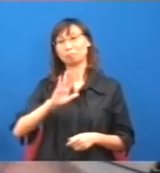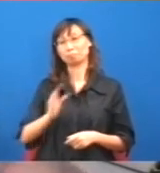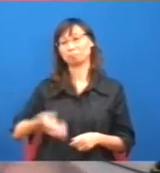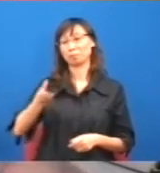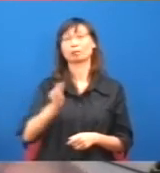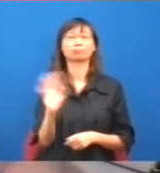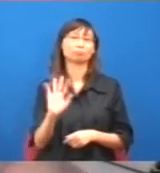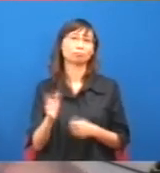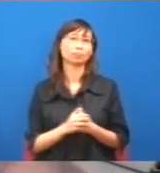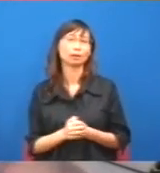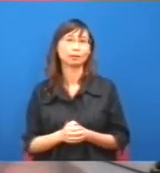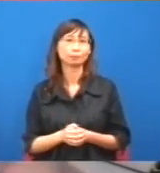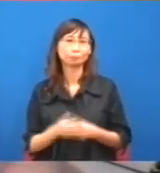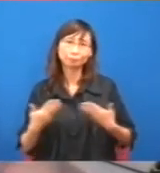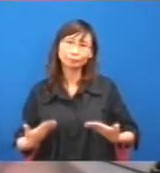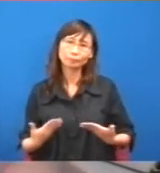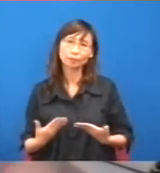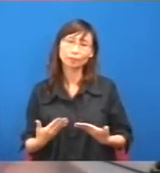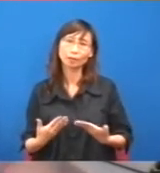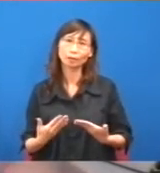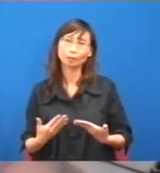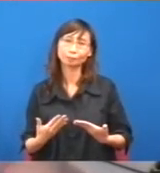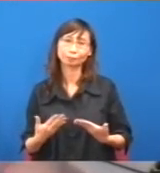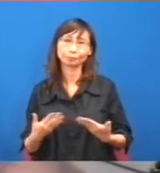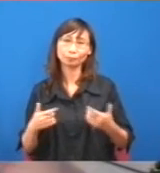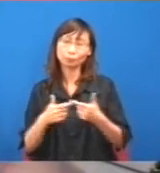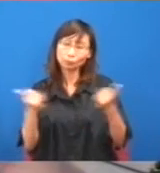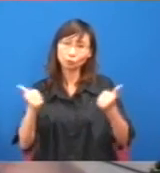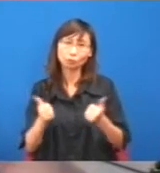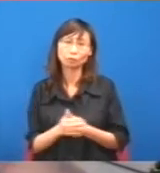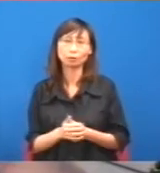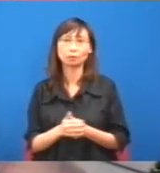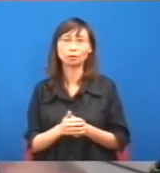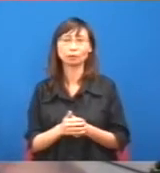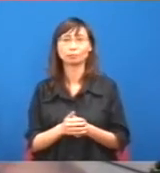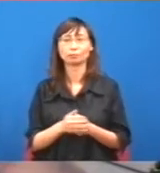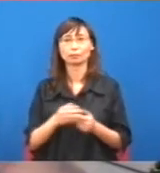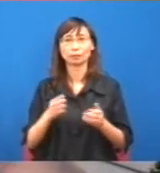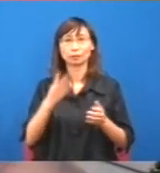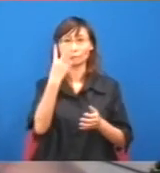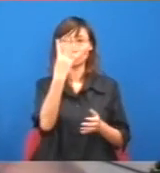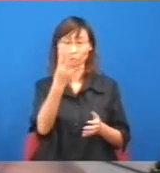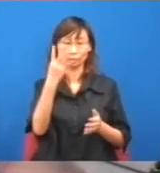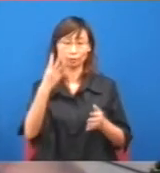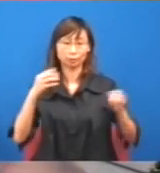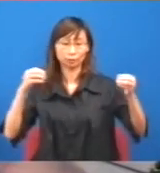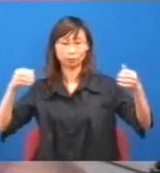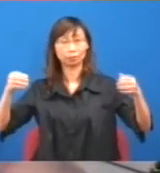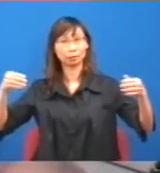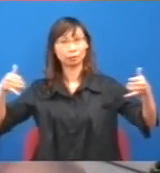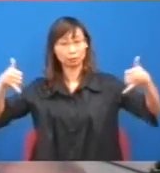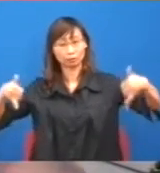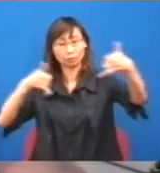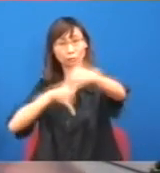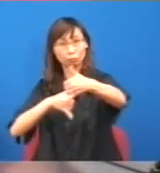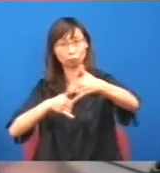亦都因為這樣,都同意了,政府那個所謂,四方委員會,定定這個最低工資的委員會,是四